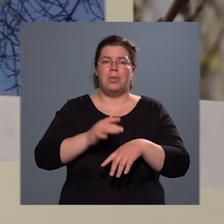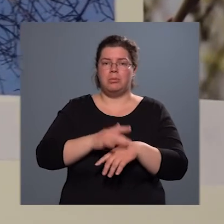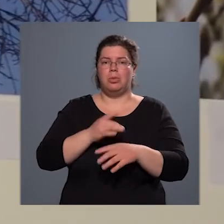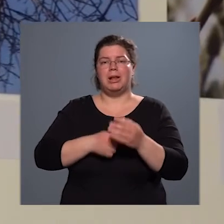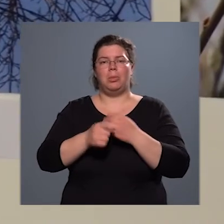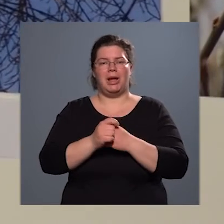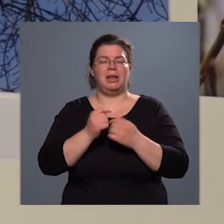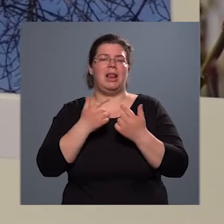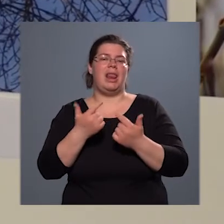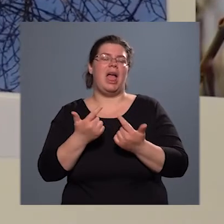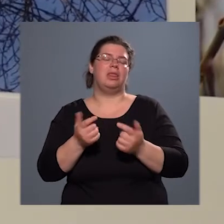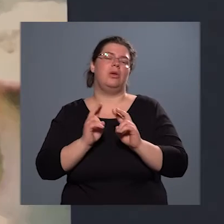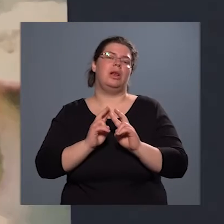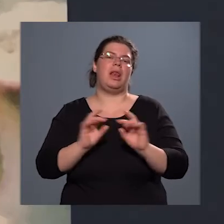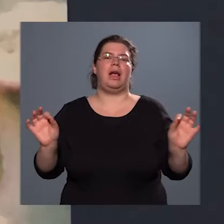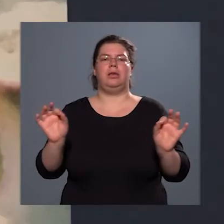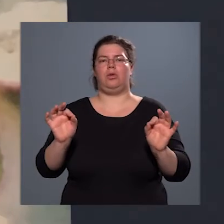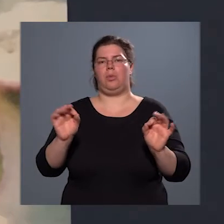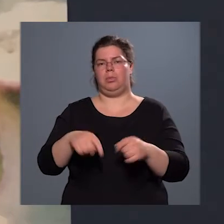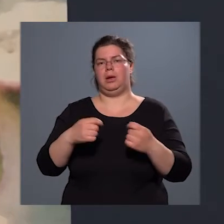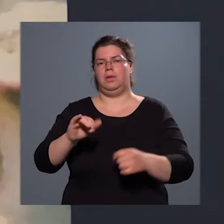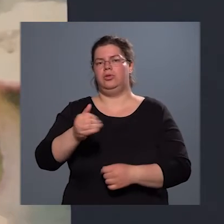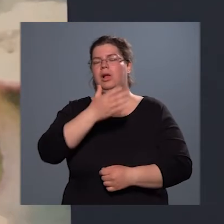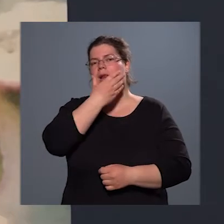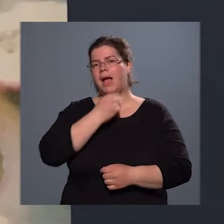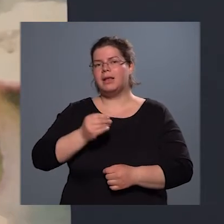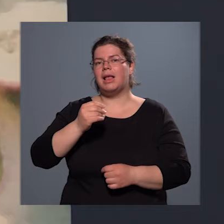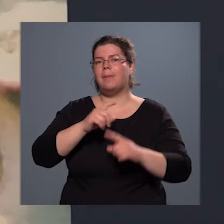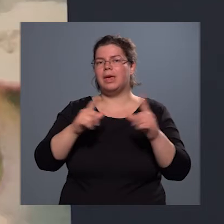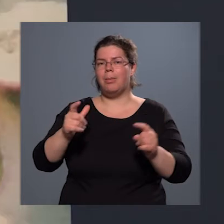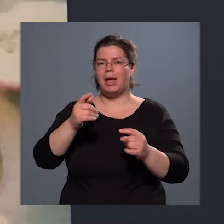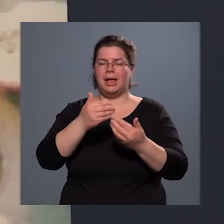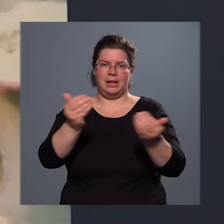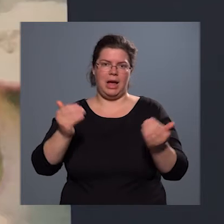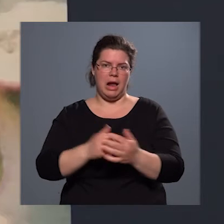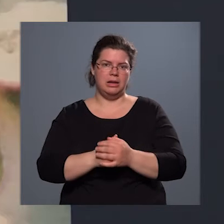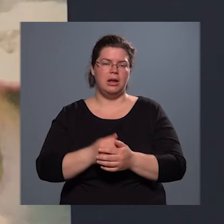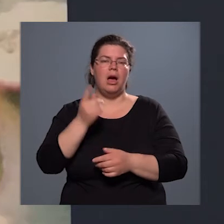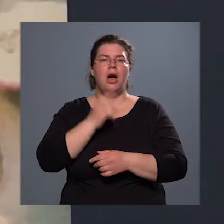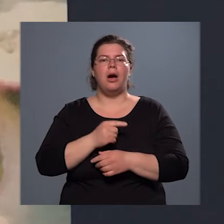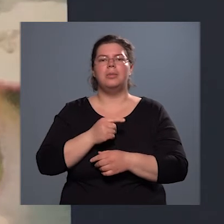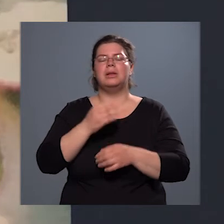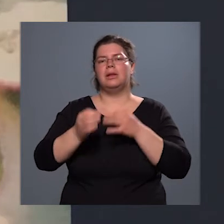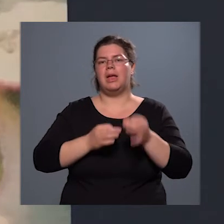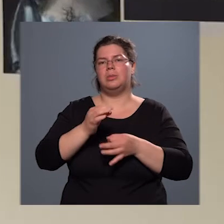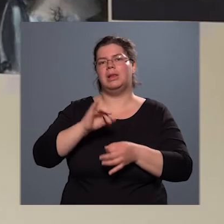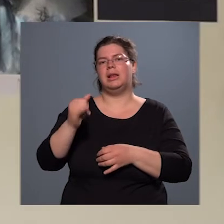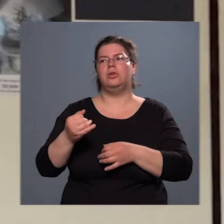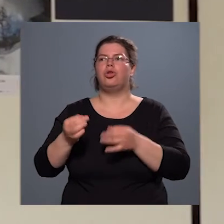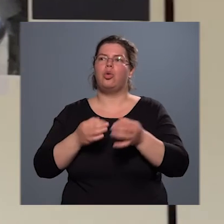lehető legjobb megoldást és a legszebb képeket kiállítani, amelyen a természet és a környezet